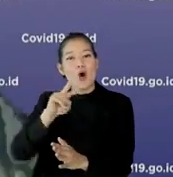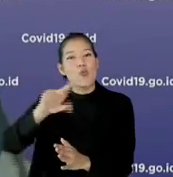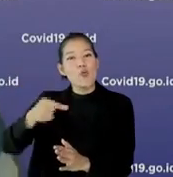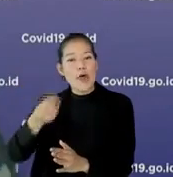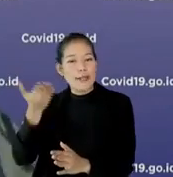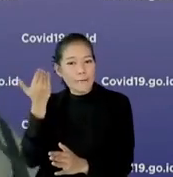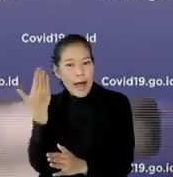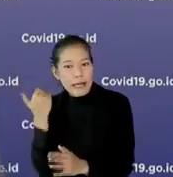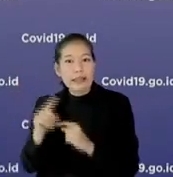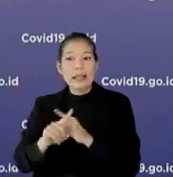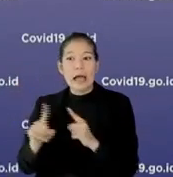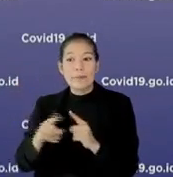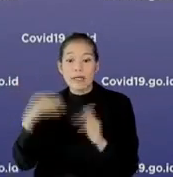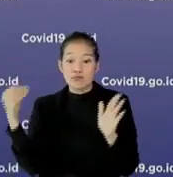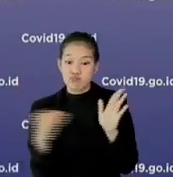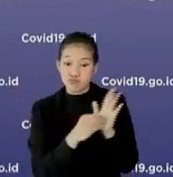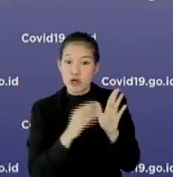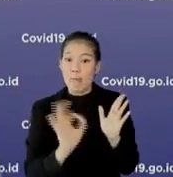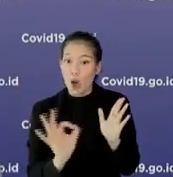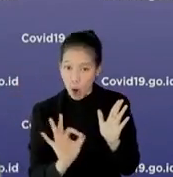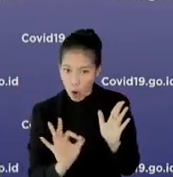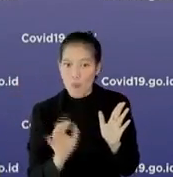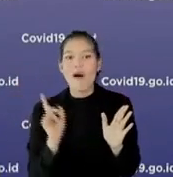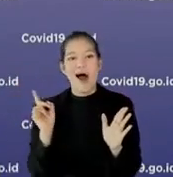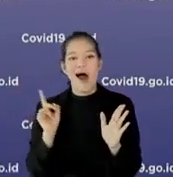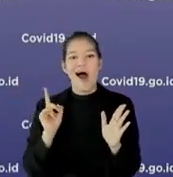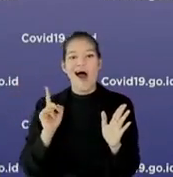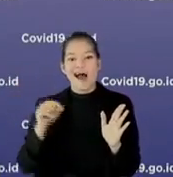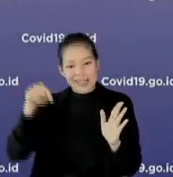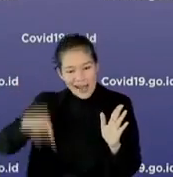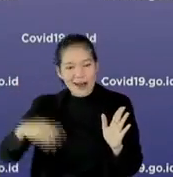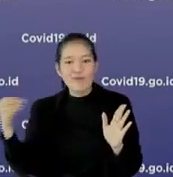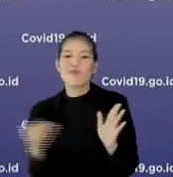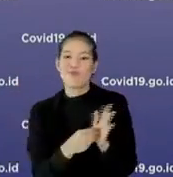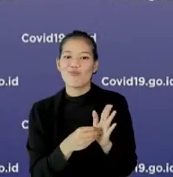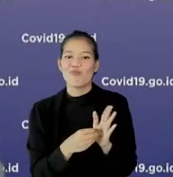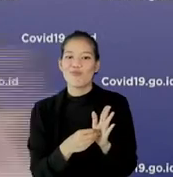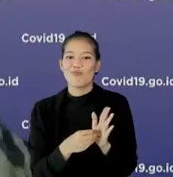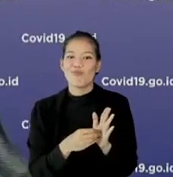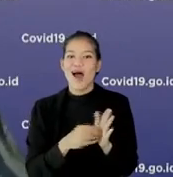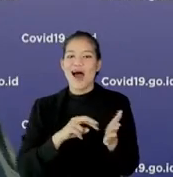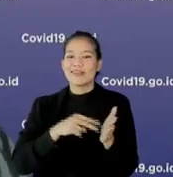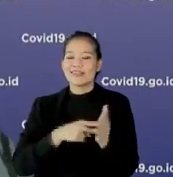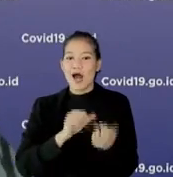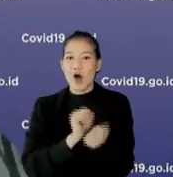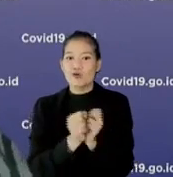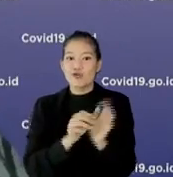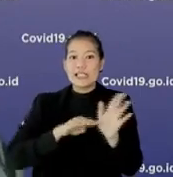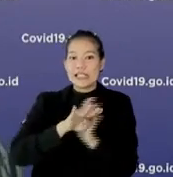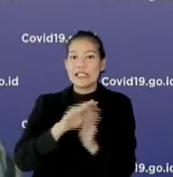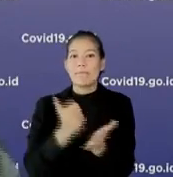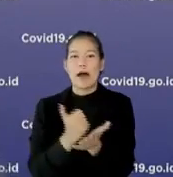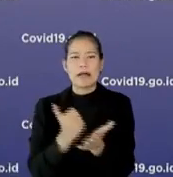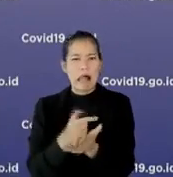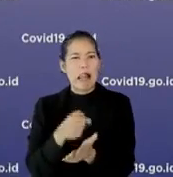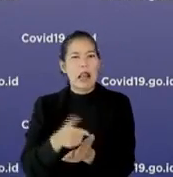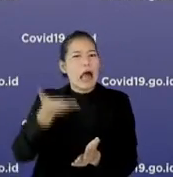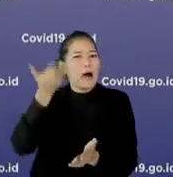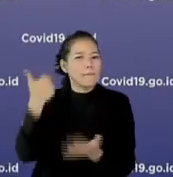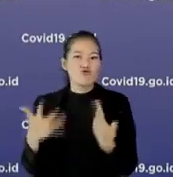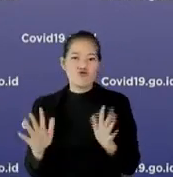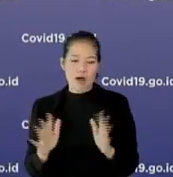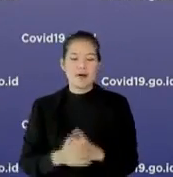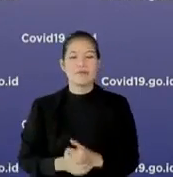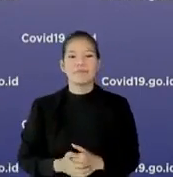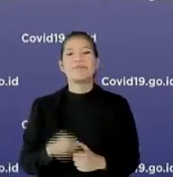bulan lalu, tiga bulan lalu, tapi karena belum tercetak di sistem, mau nggak mau dimasukin. Kesannya tinggi sekarang, padahal meninggalnya sudah di pekan-pekan yang lalu misalnya. Nah,